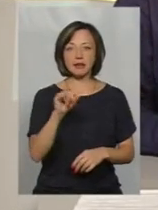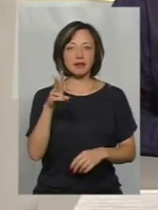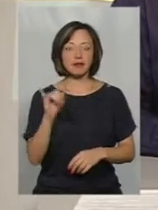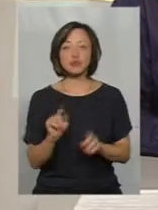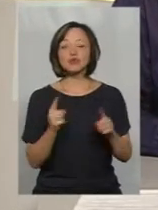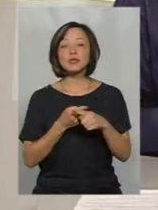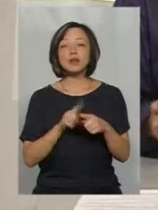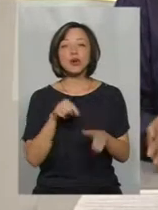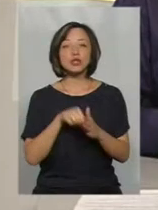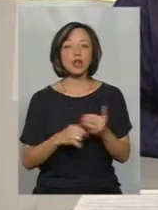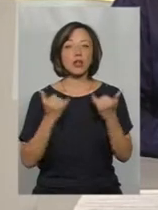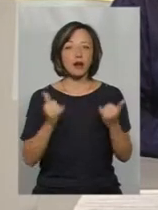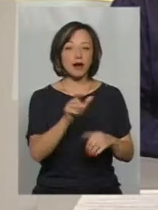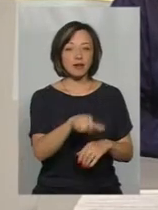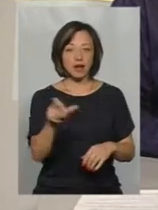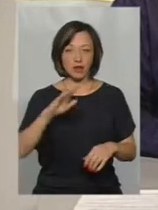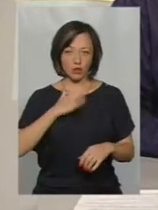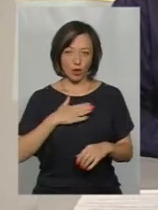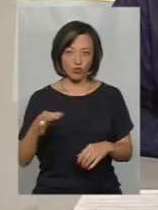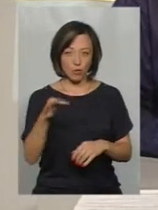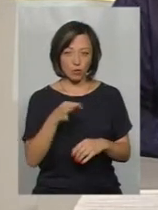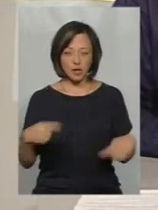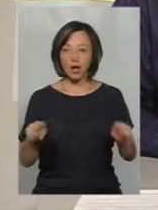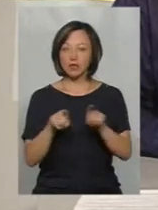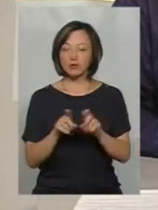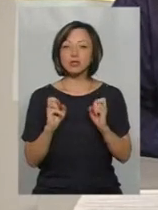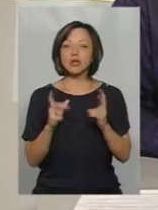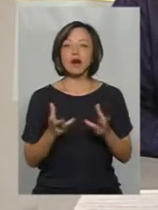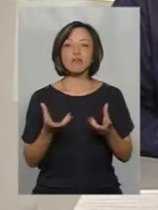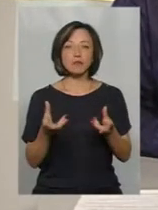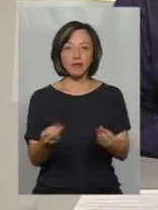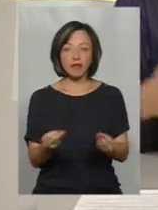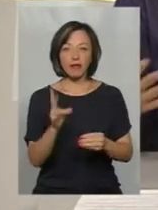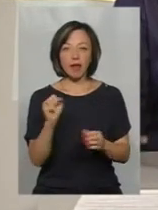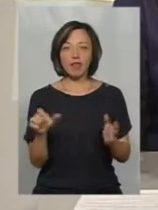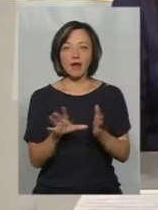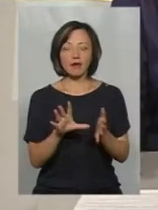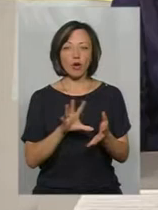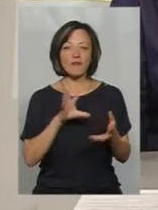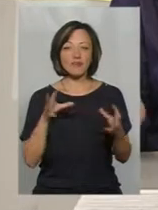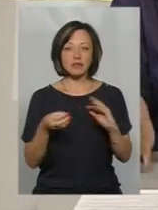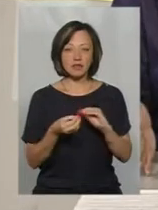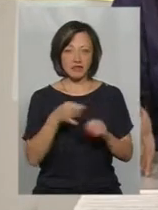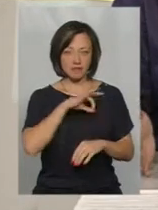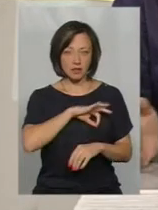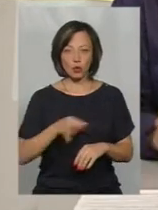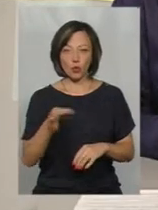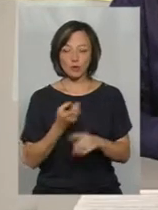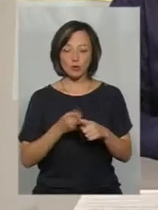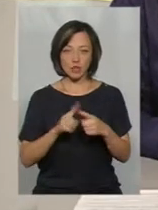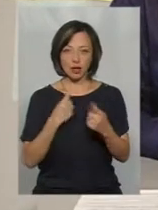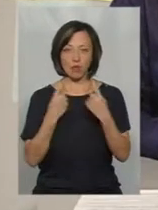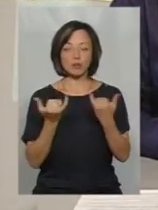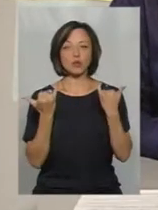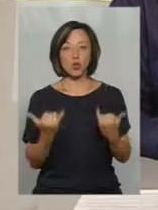означає для краян нашої області, а також як вплине на енергоефективність? В області про це все і більше ми